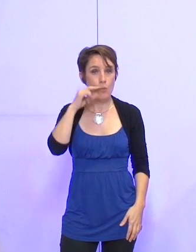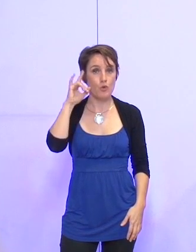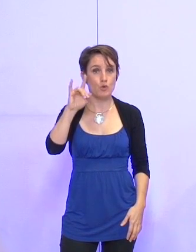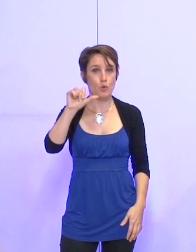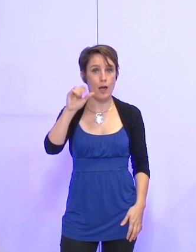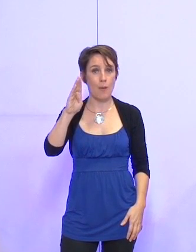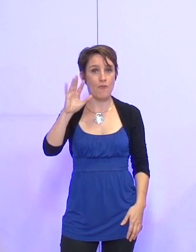Abfast,